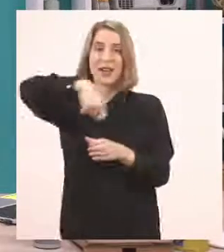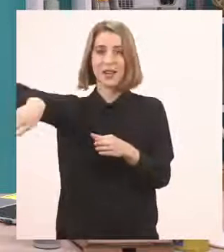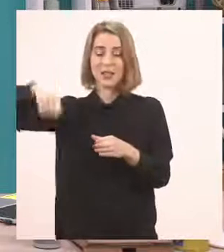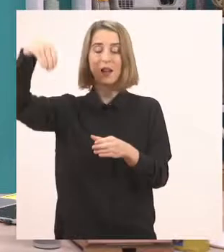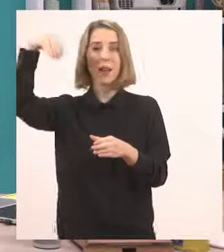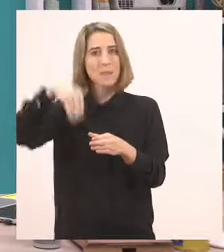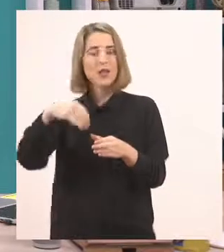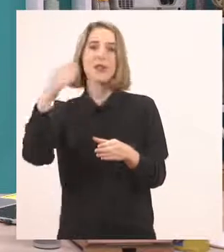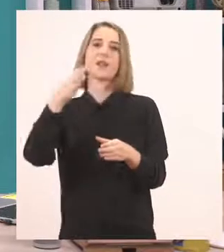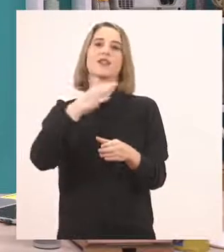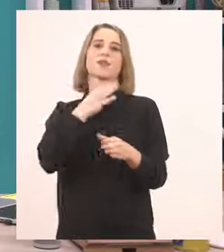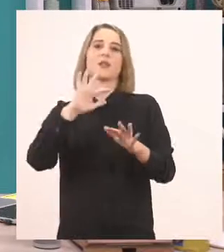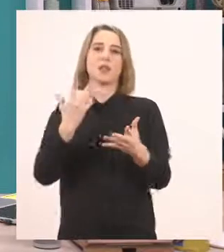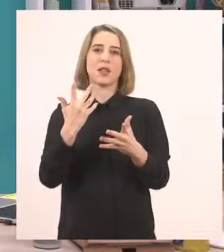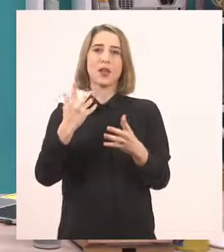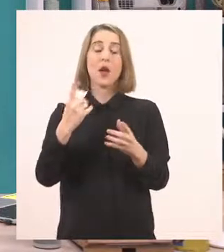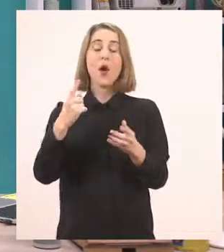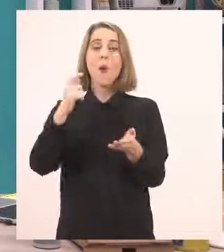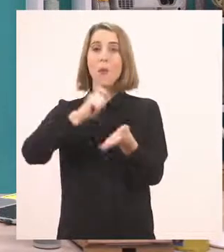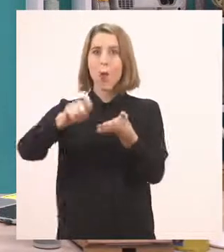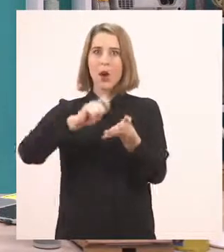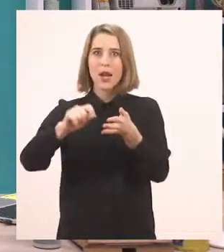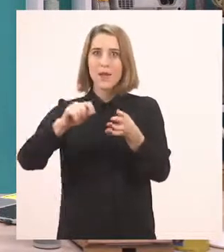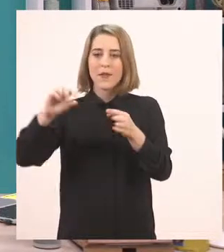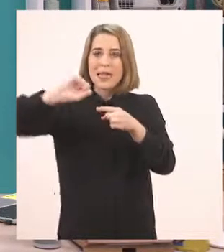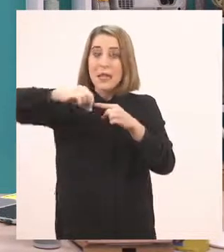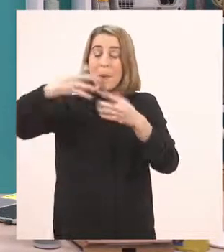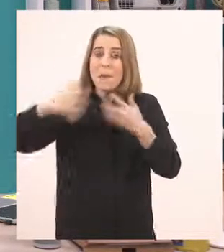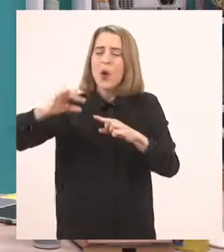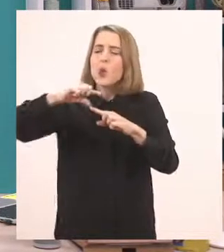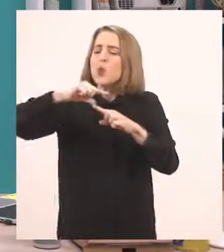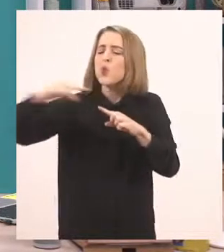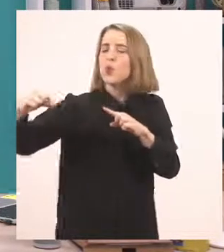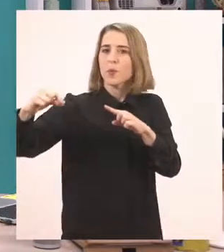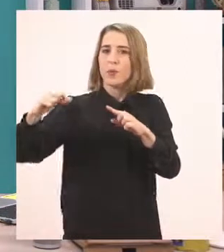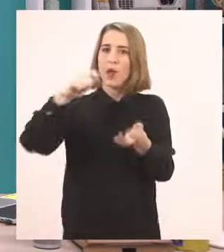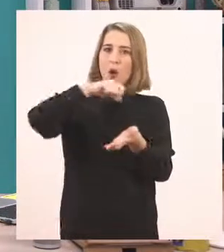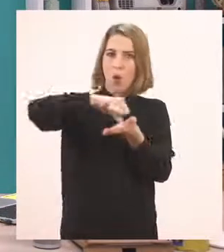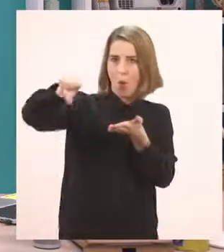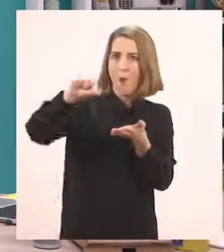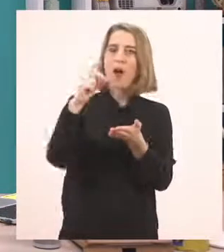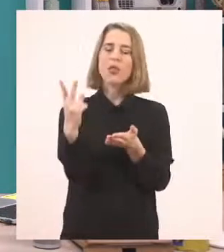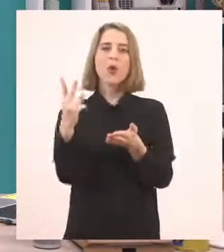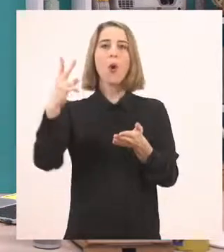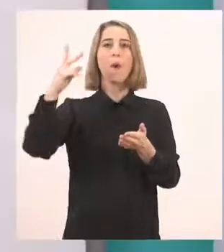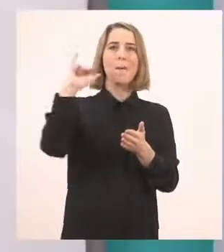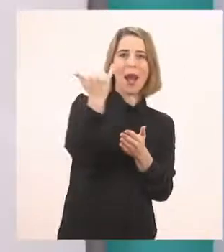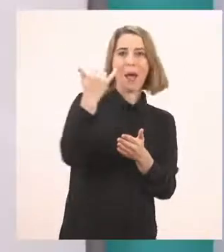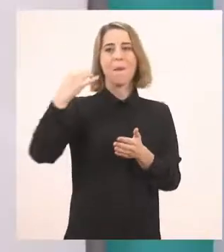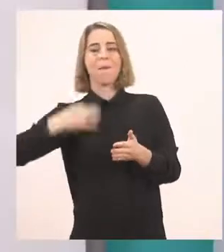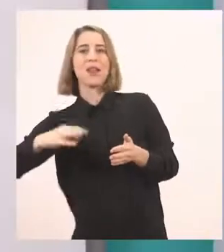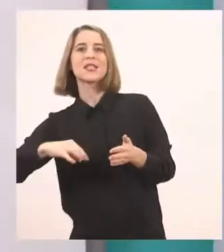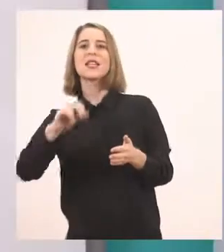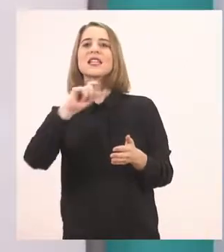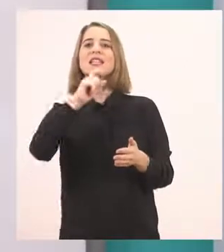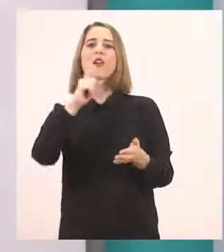θα χρειαστούμε ένα ξυσμένο μολυβάκι, τη γωμίτσα μας και δύο ξυλοπογιές, μία μπλε και μία πράσινη.